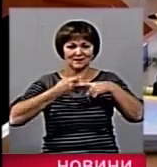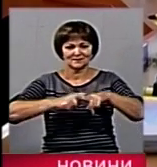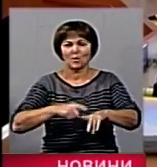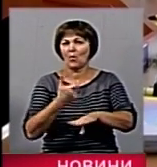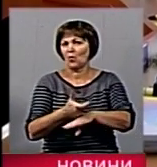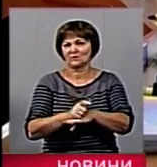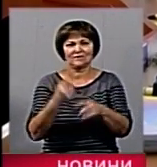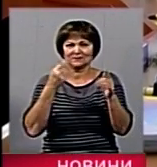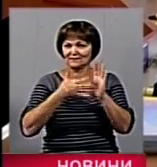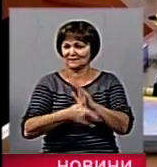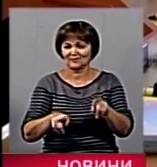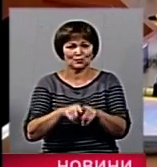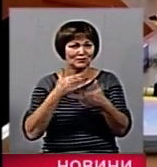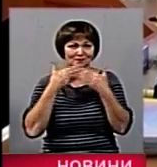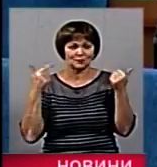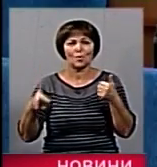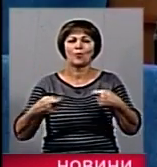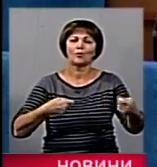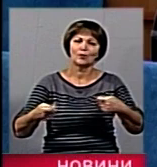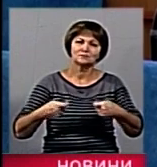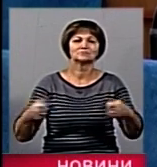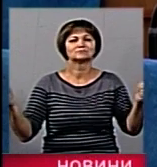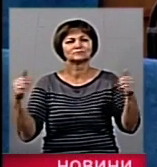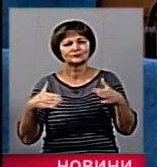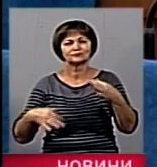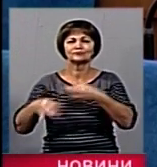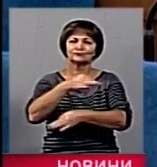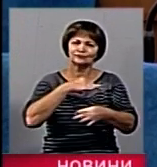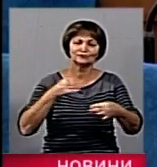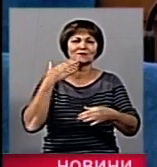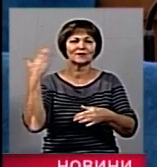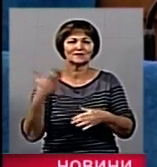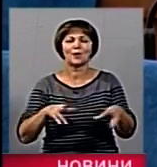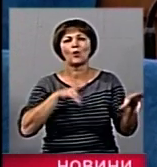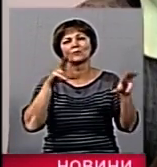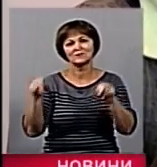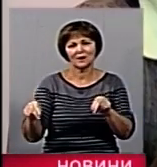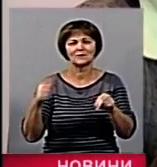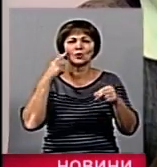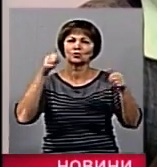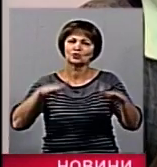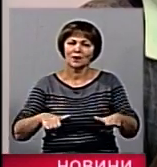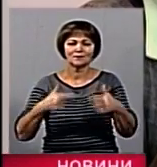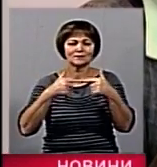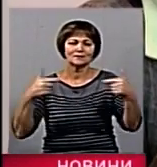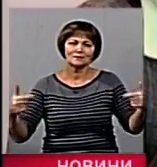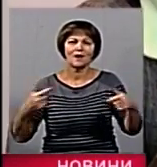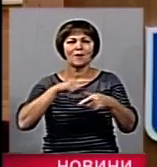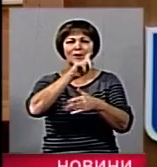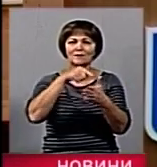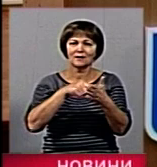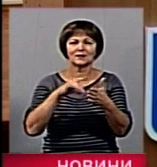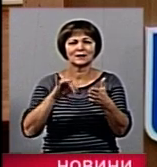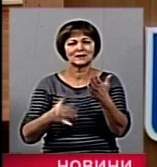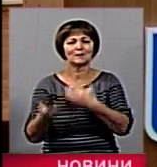надзвичайні затрати. Чиновники періодично збираються, говорять, звітують і обіцяють, розглядають певні питання і приймають